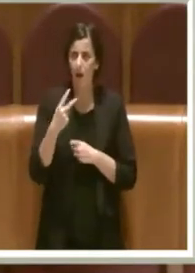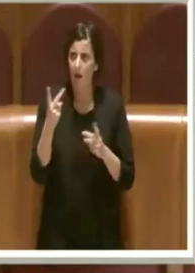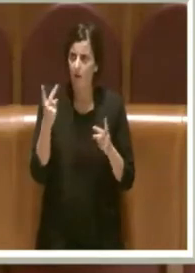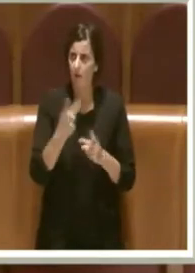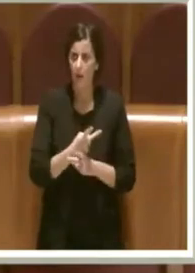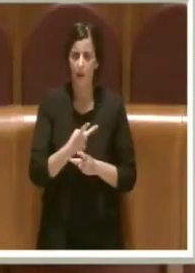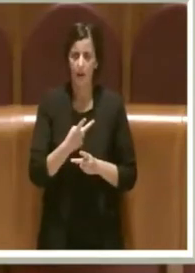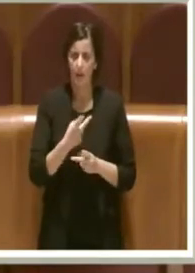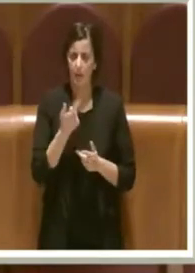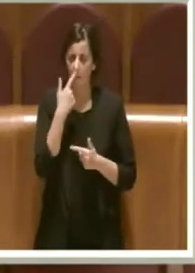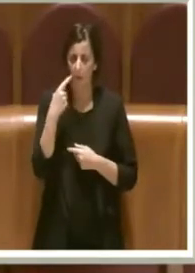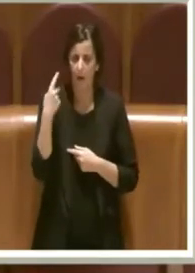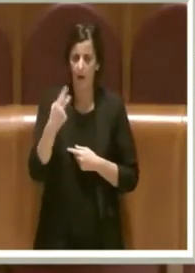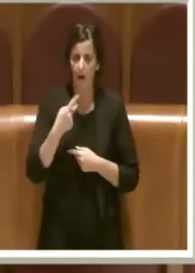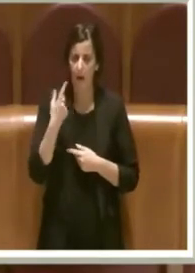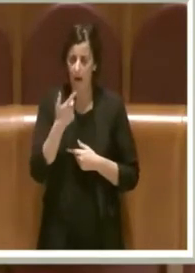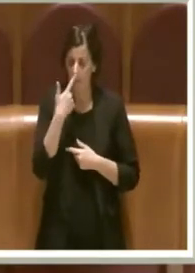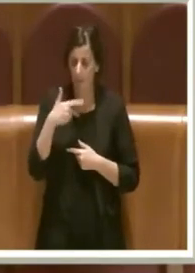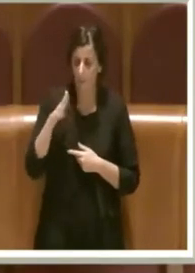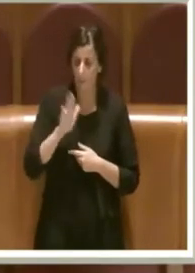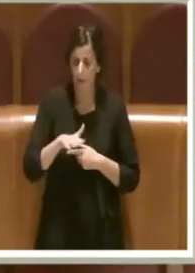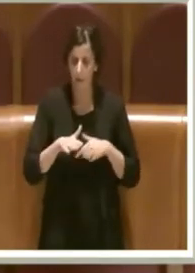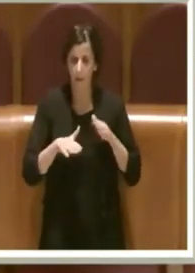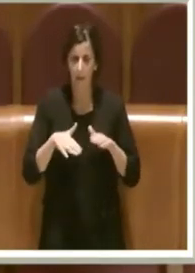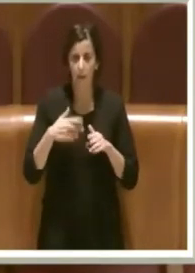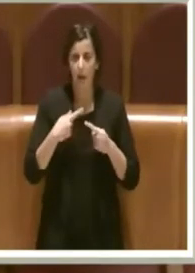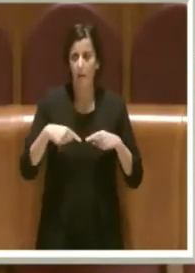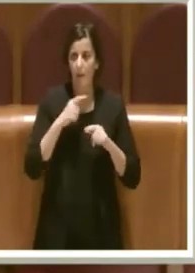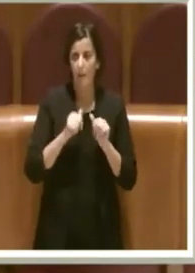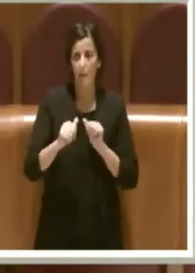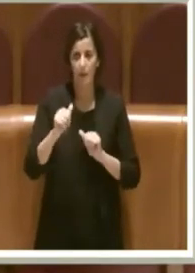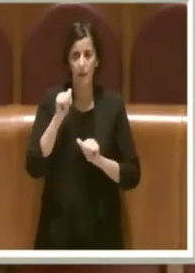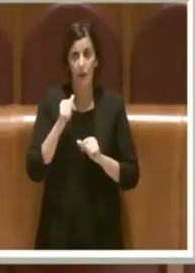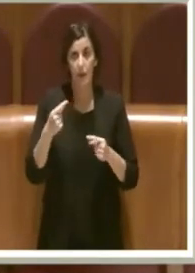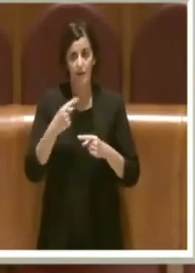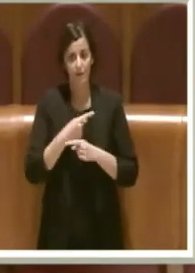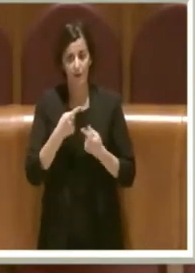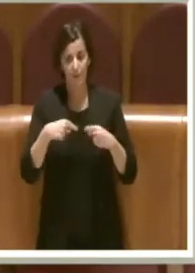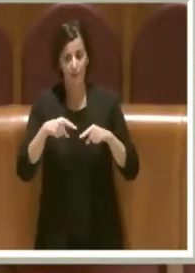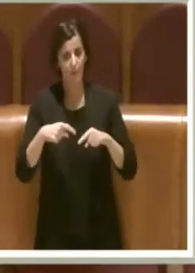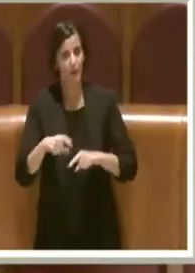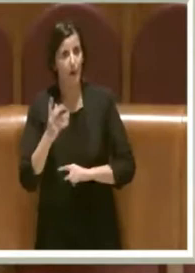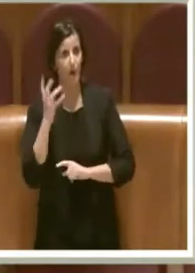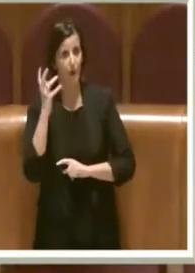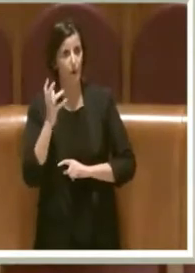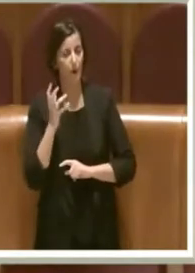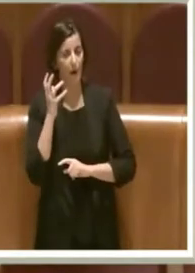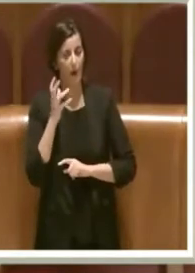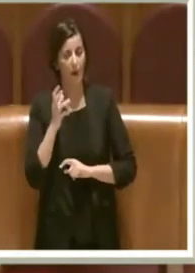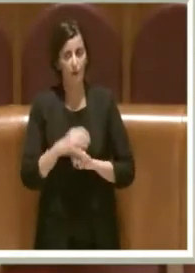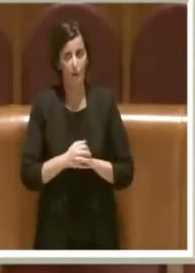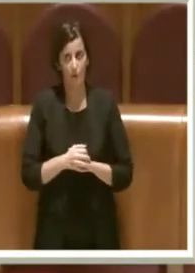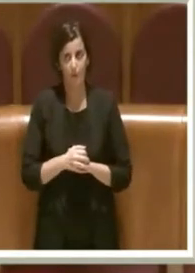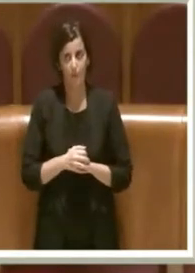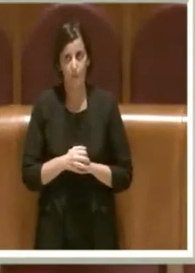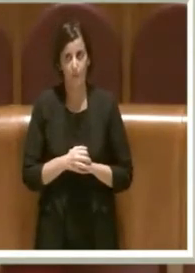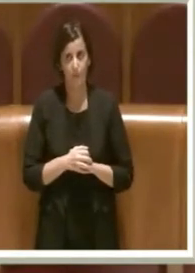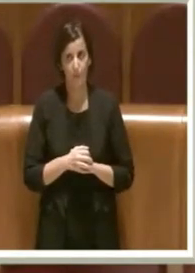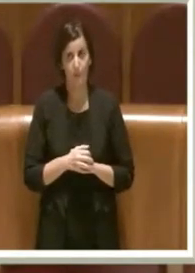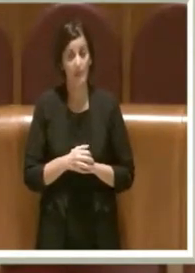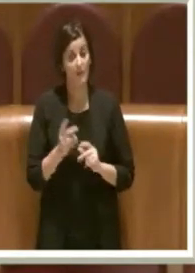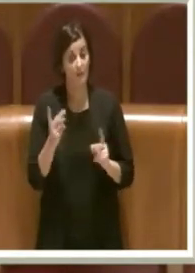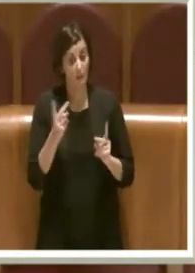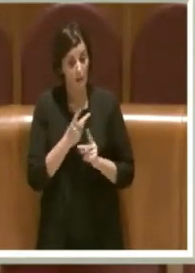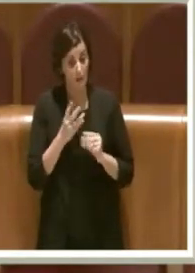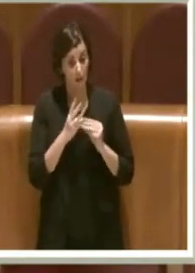calpestato dalle precedenti amministrazioni e onorato da questa amministrazione in quel municipio, se proprio lo